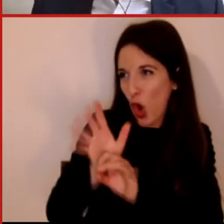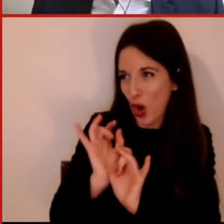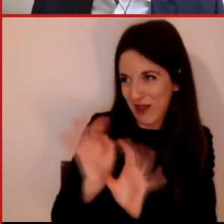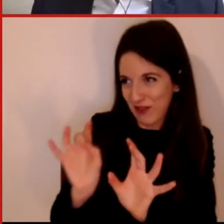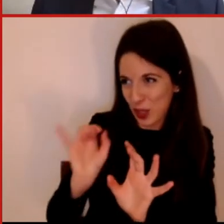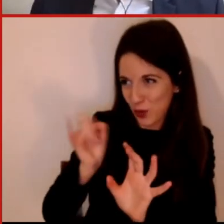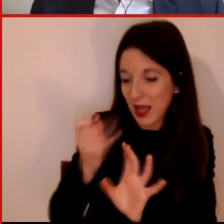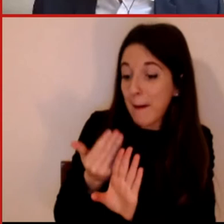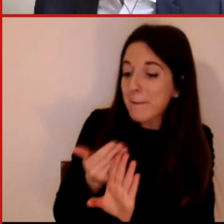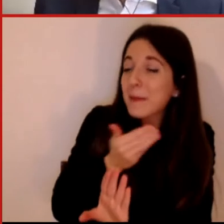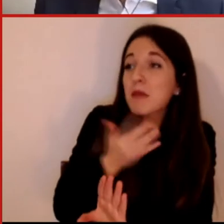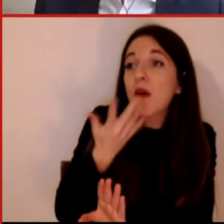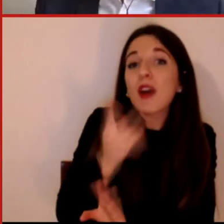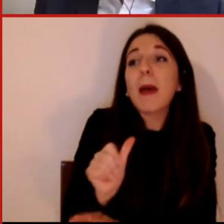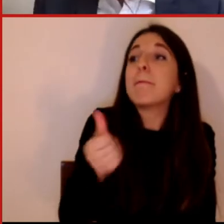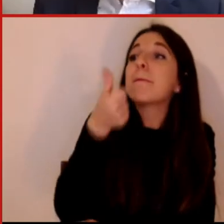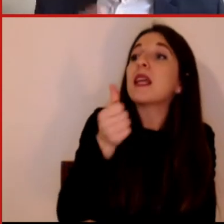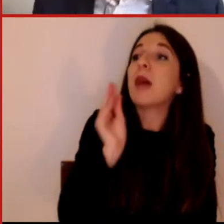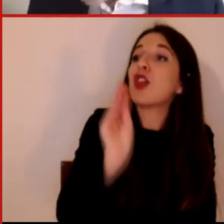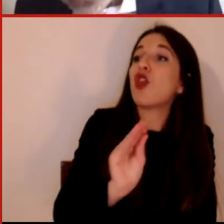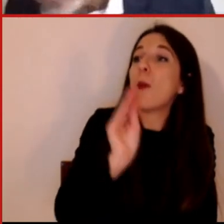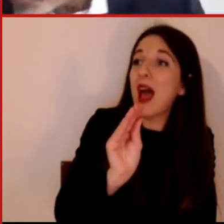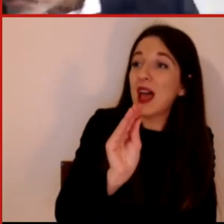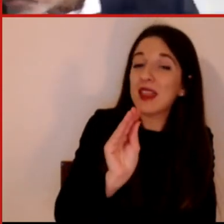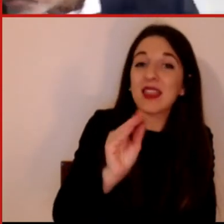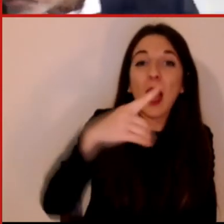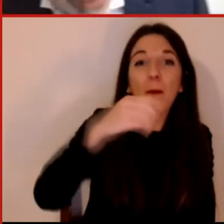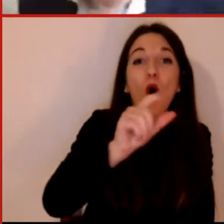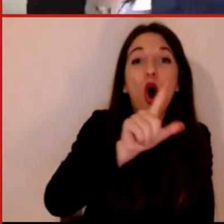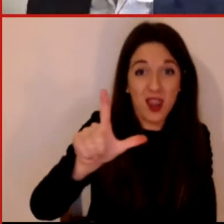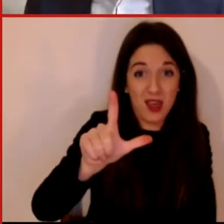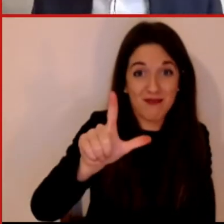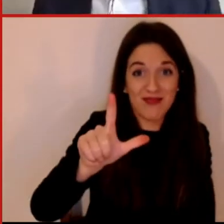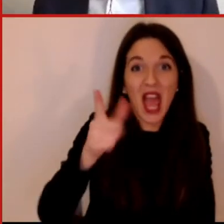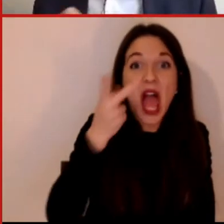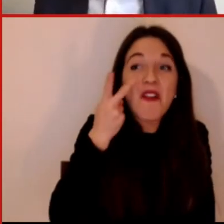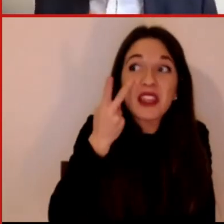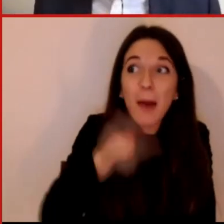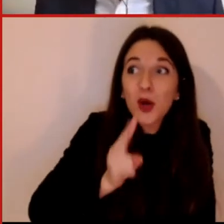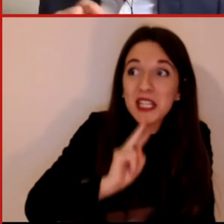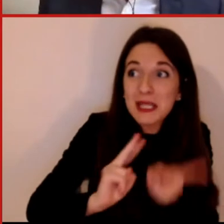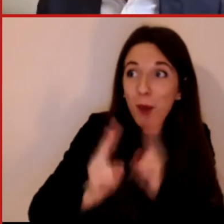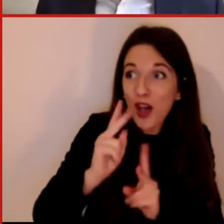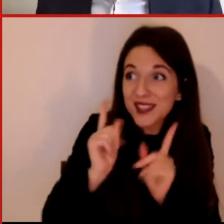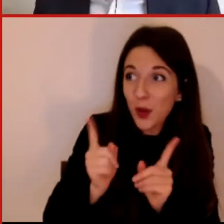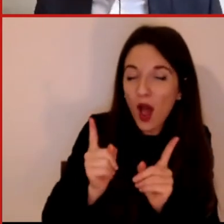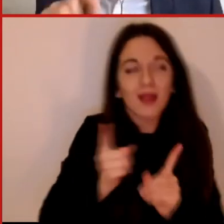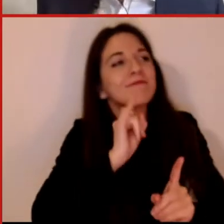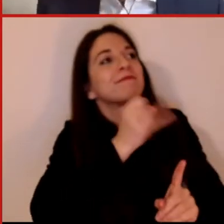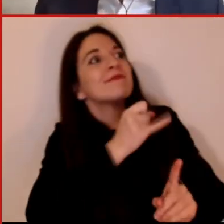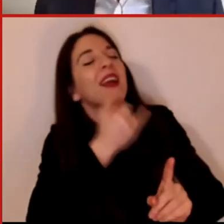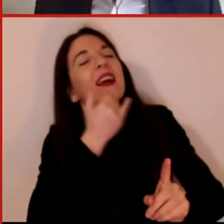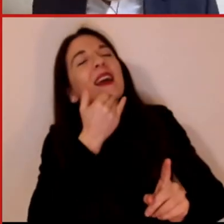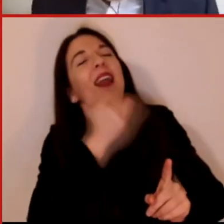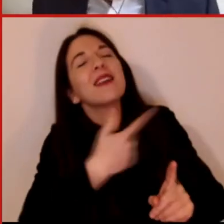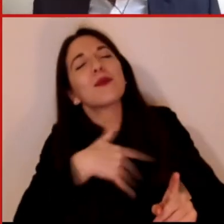presenterei la prima risposta del sistema di Istanbul. Esattamente, lei ha fatto la cosa migliore e mi stavo dimenticando,